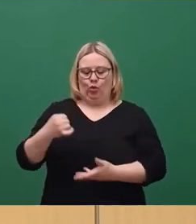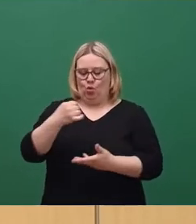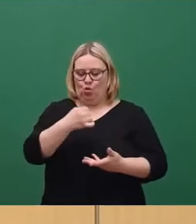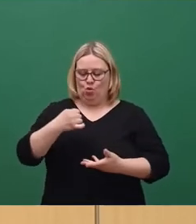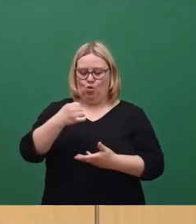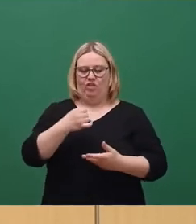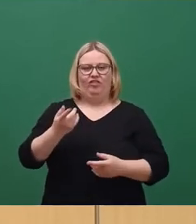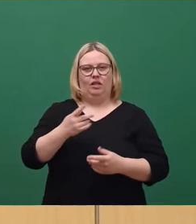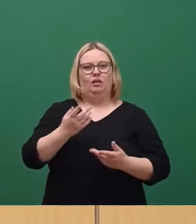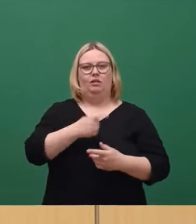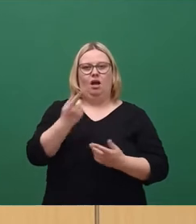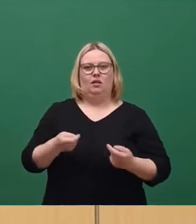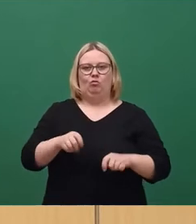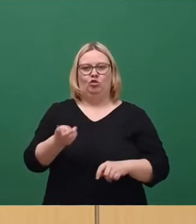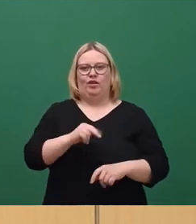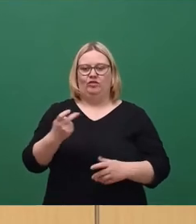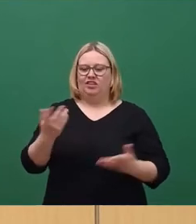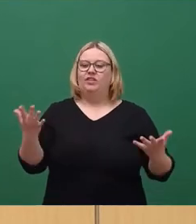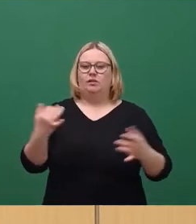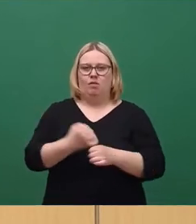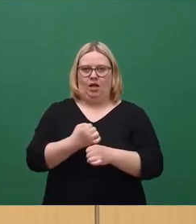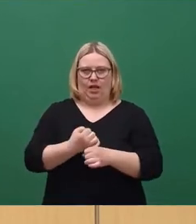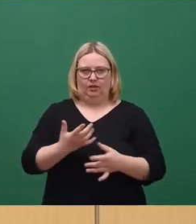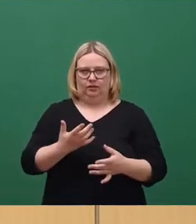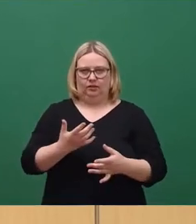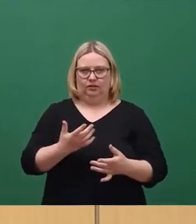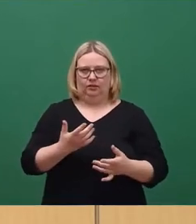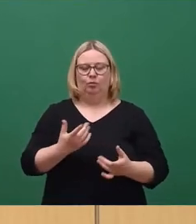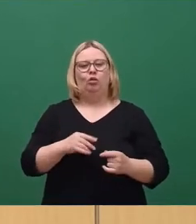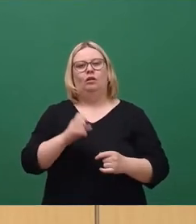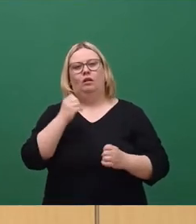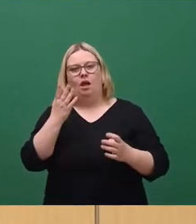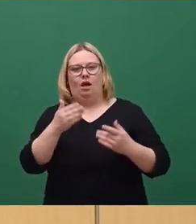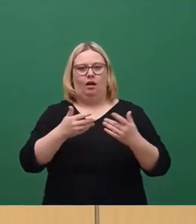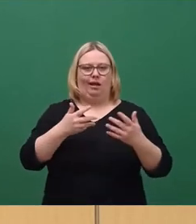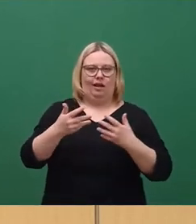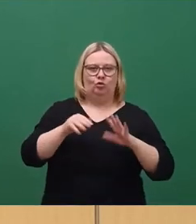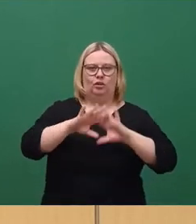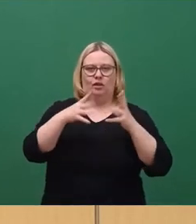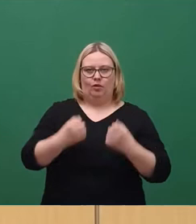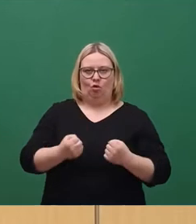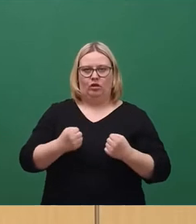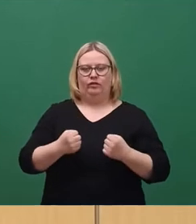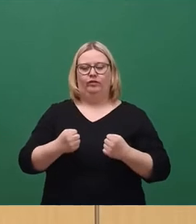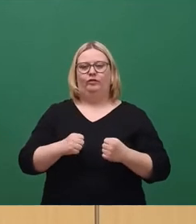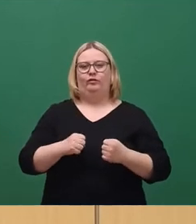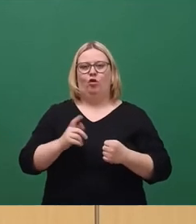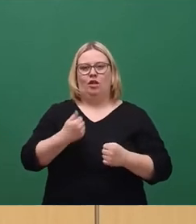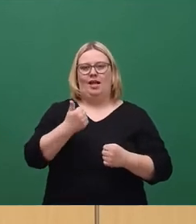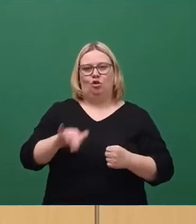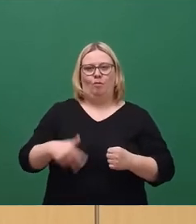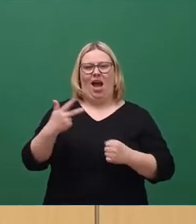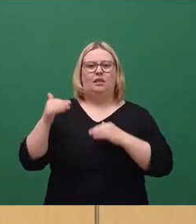Jahresabschluss 2020 verhandelt, wohlgemerkt in Relation zu einem Gesamthaushaltvolumen von 1,8 Milliarden